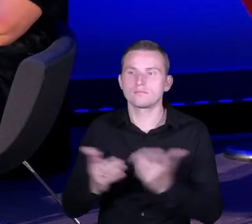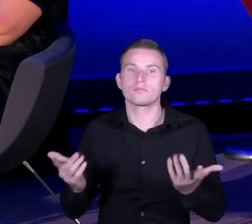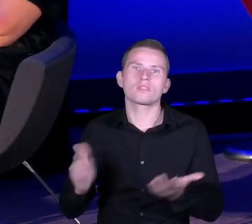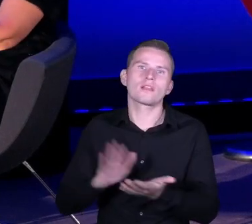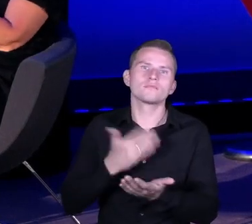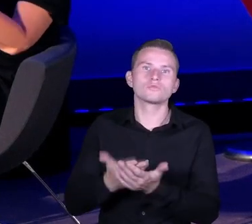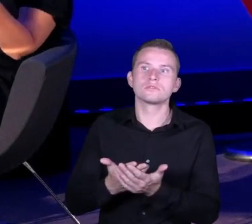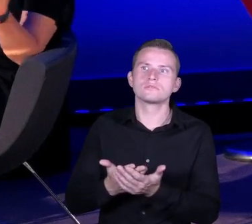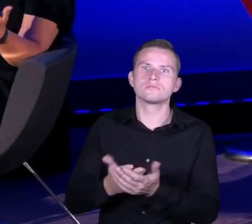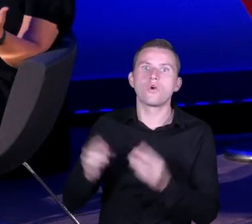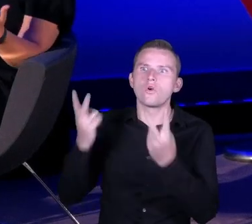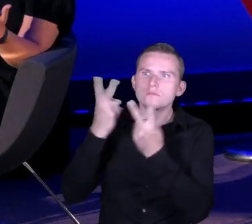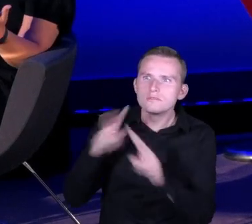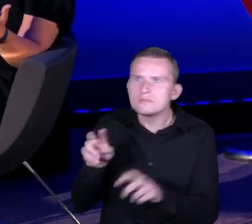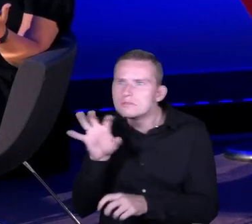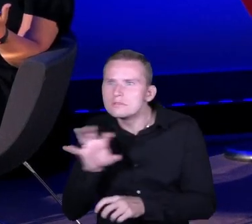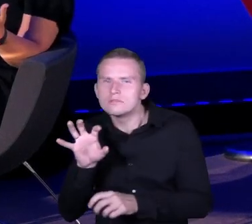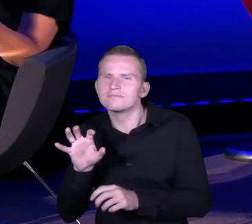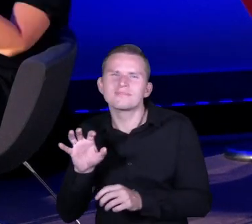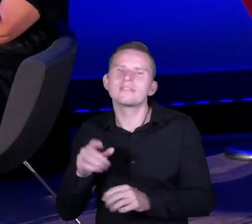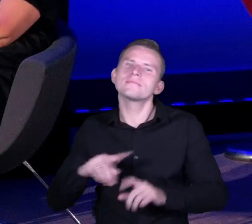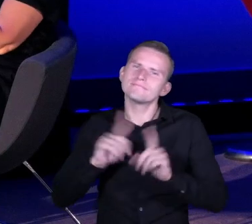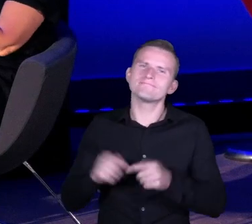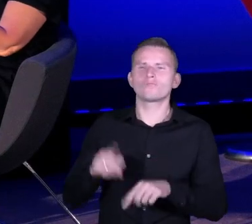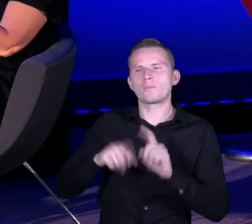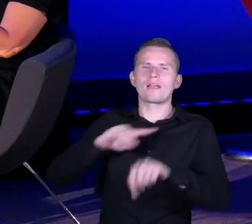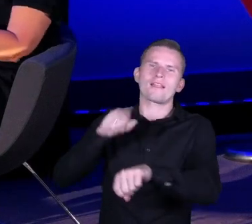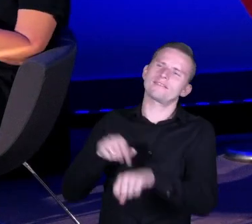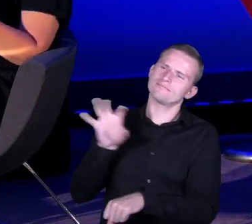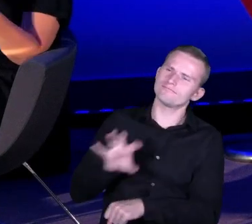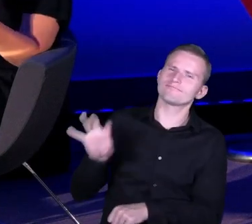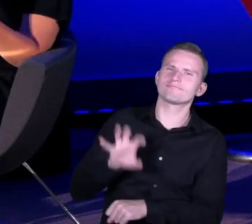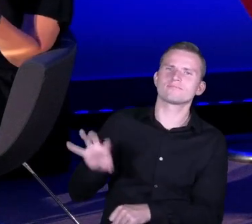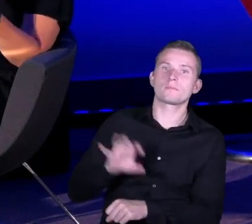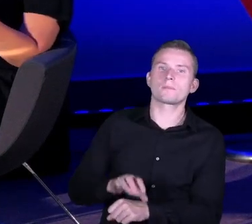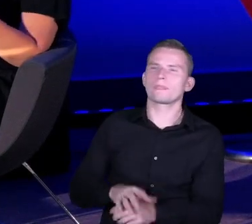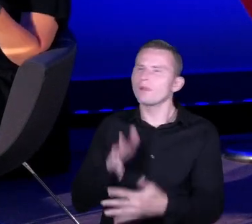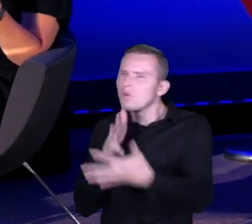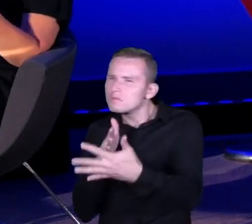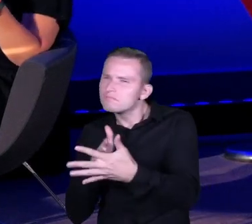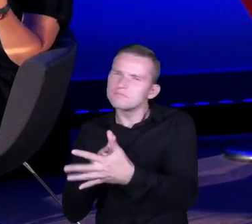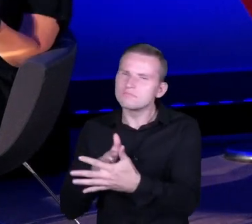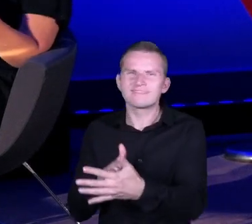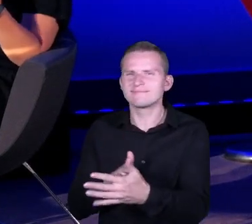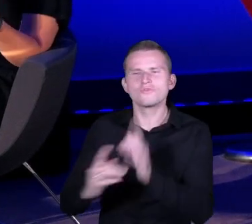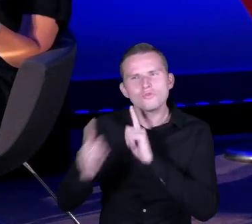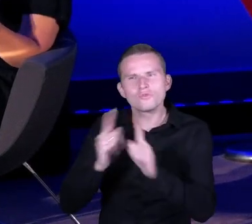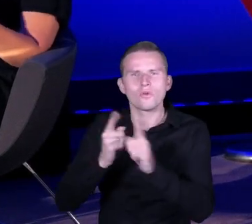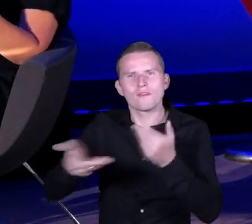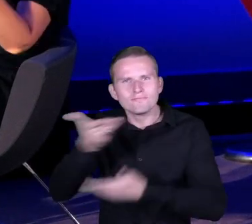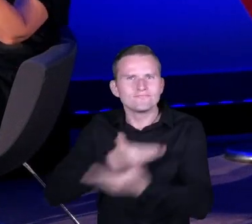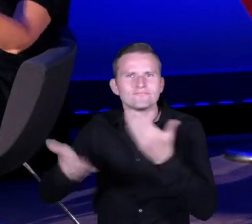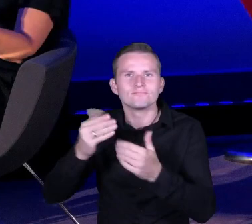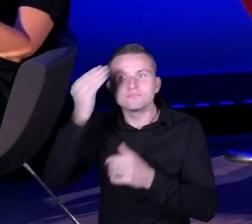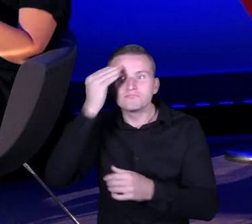obserwacje, lekcji. Zamiast oceny pracy udzielajmy informacji zwrotnej. Czyli idźmy w kierunku takim, żeby nauczyciela wspierać, pomagać mu